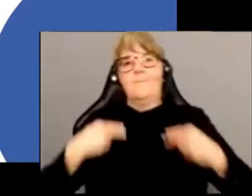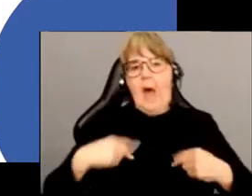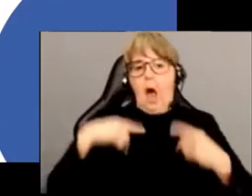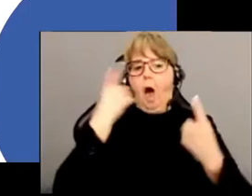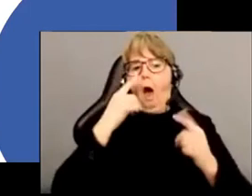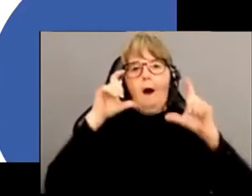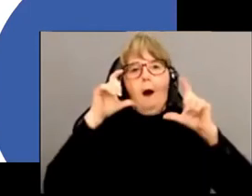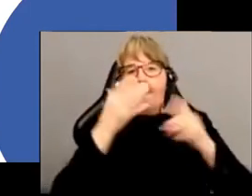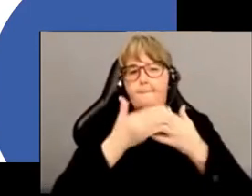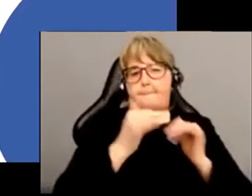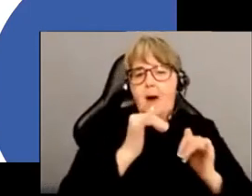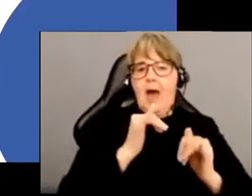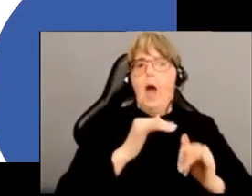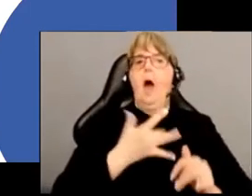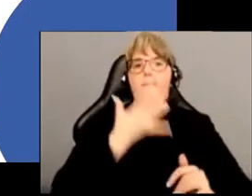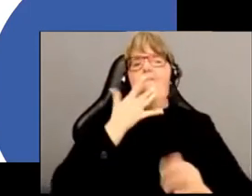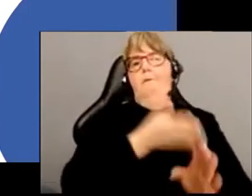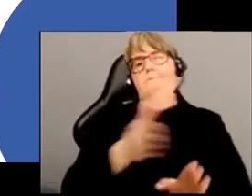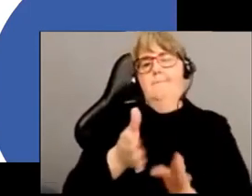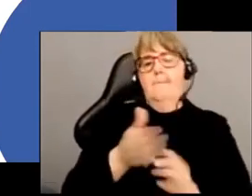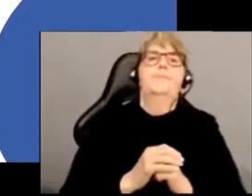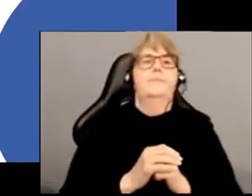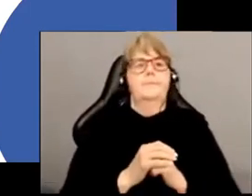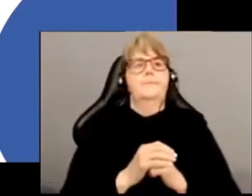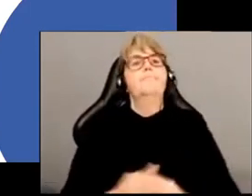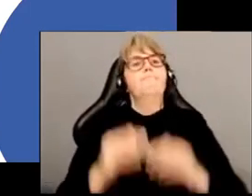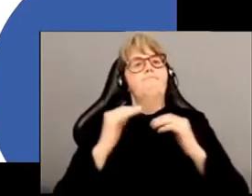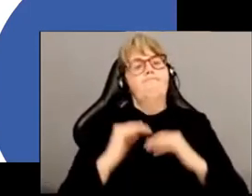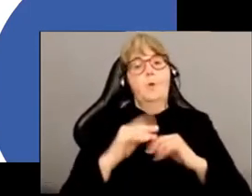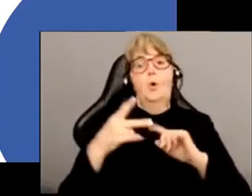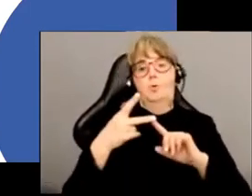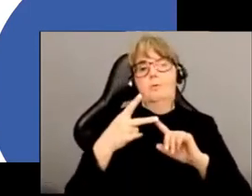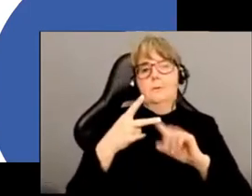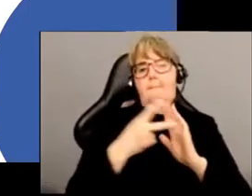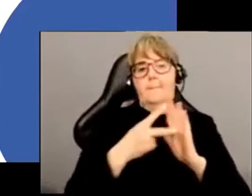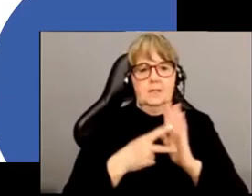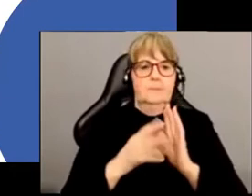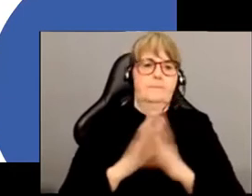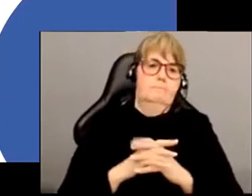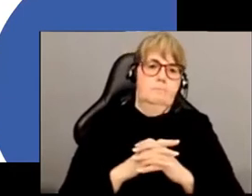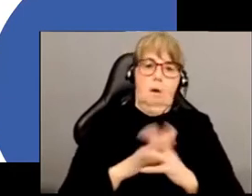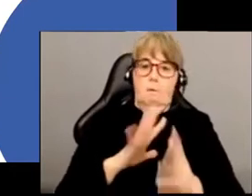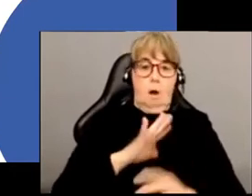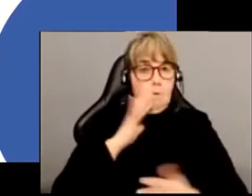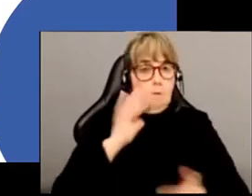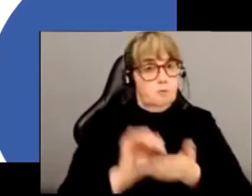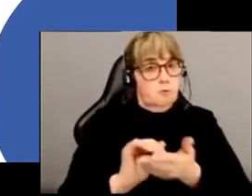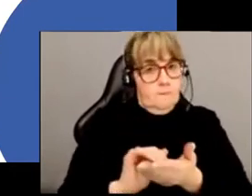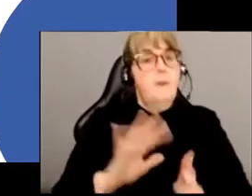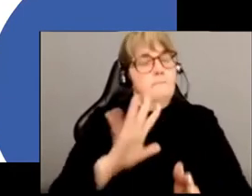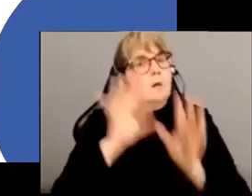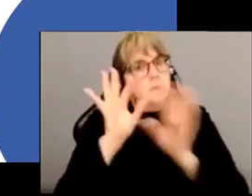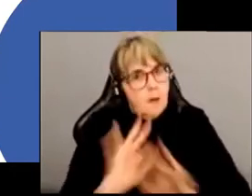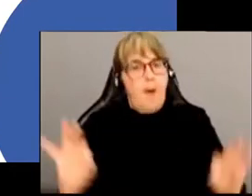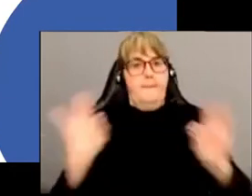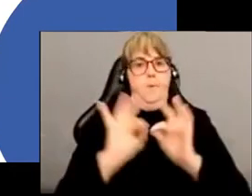ressemblances directes. Un second principe qui est également, qui est moins souvent évoqué finalement, mais qui est très important dans